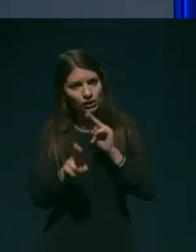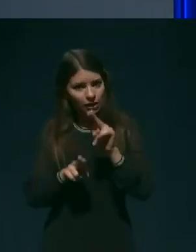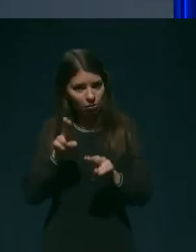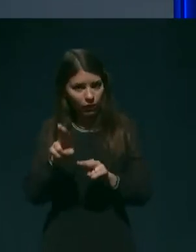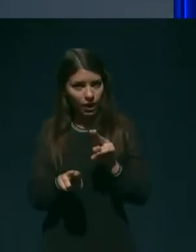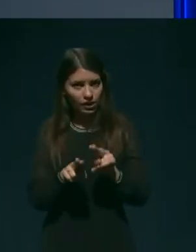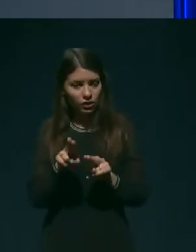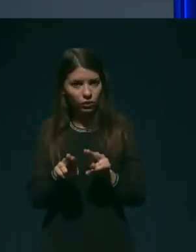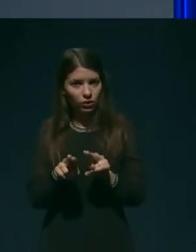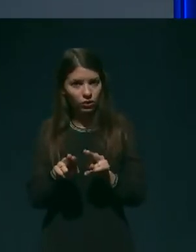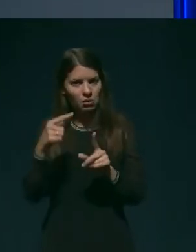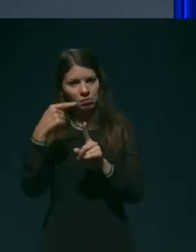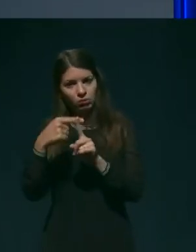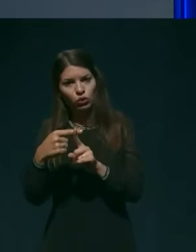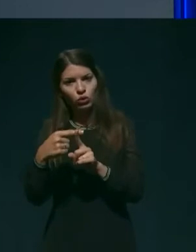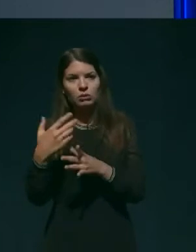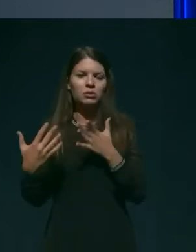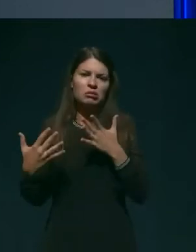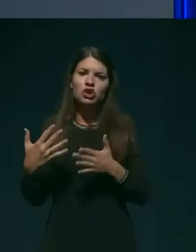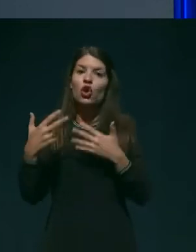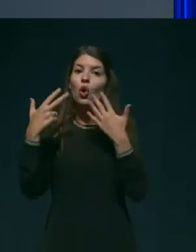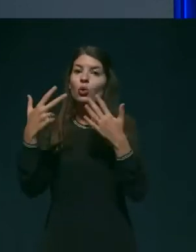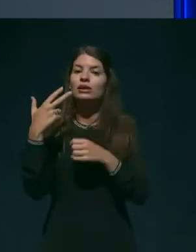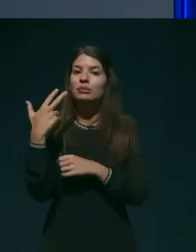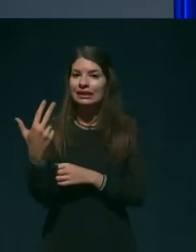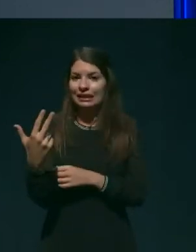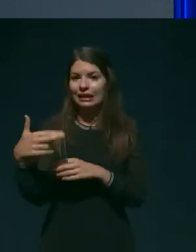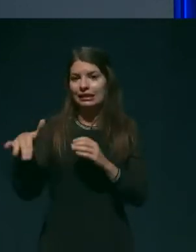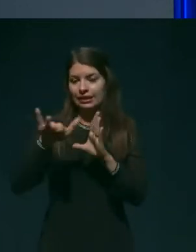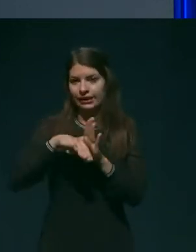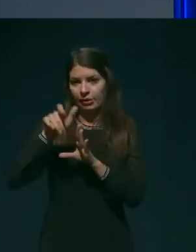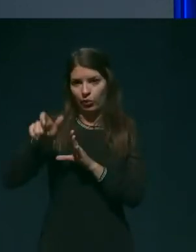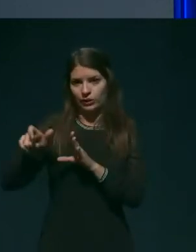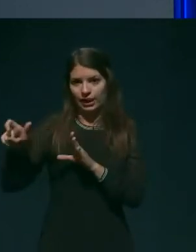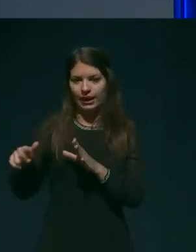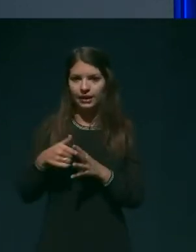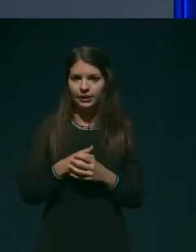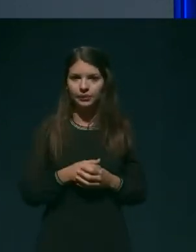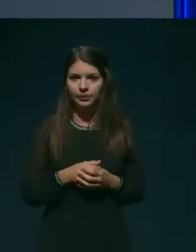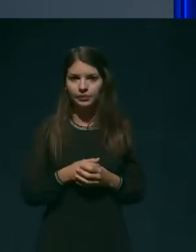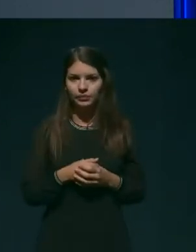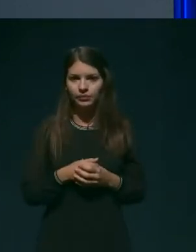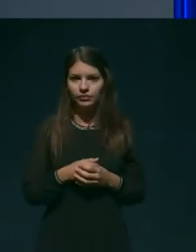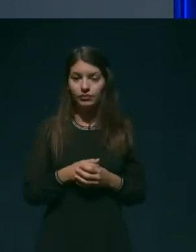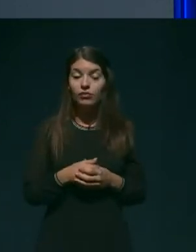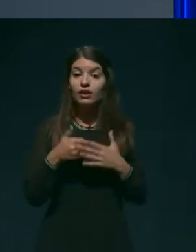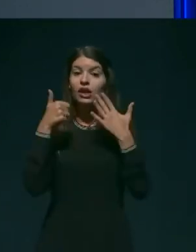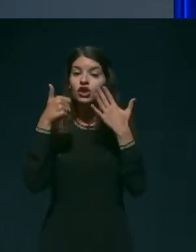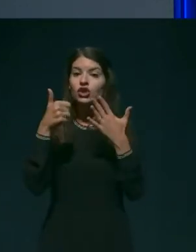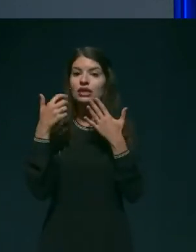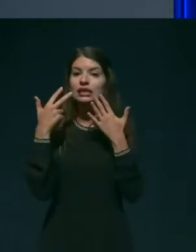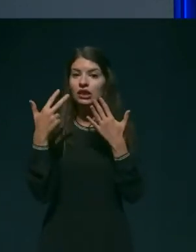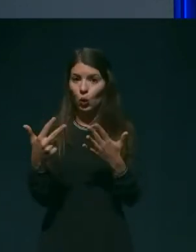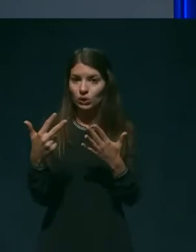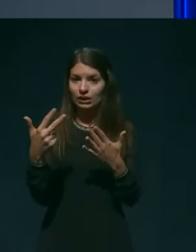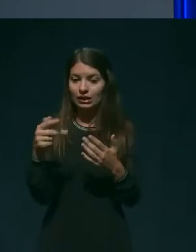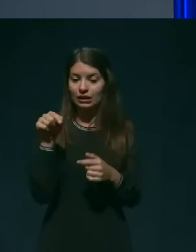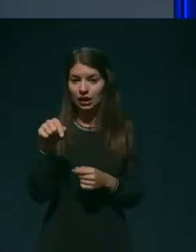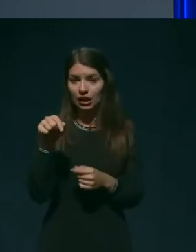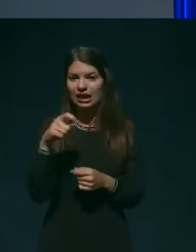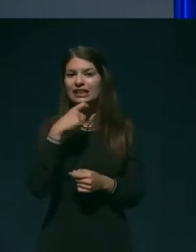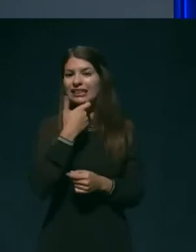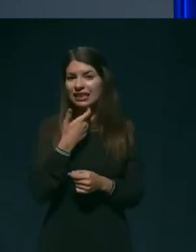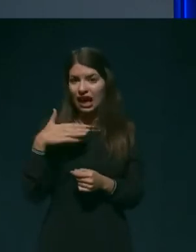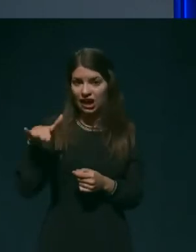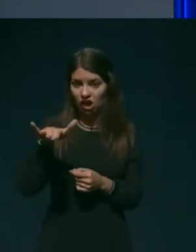okrog 38 tudi zaposlenih. 86 oskrbovancev je